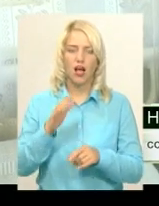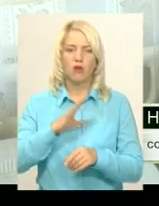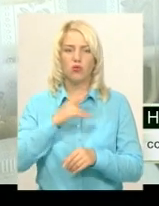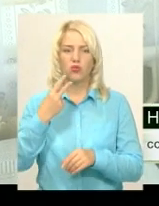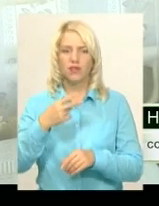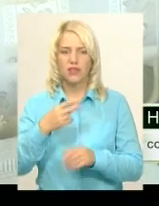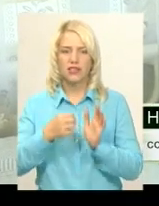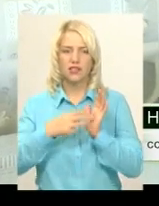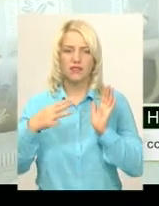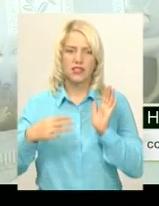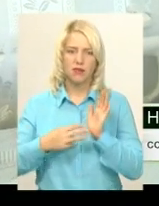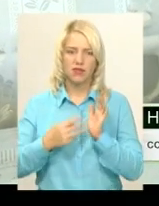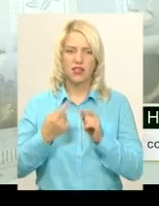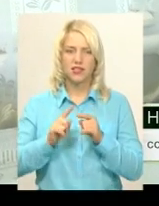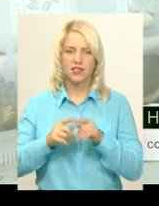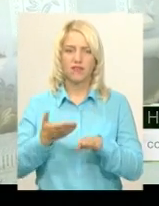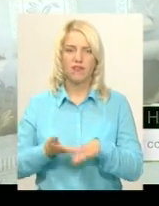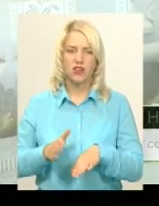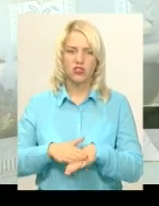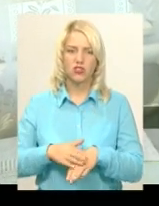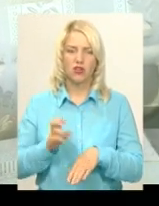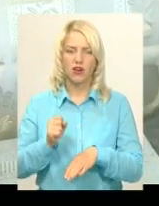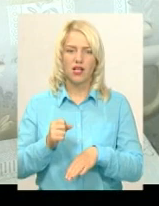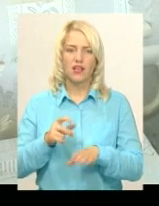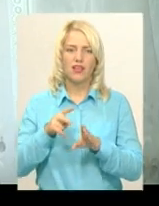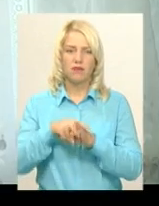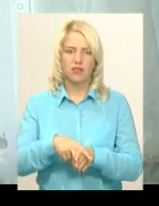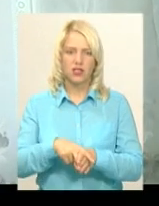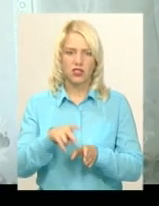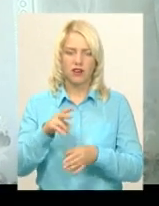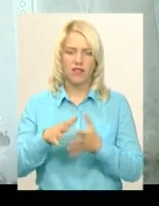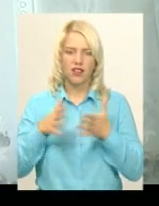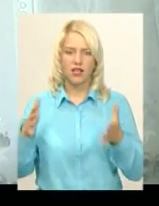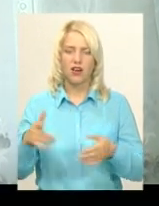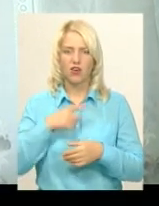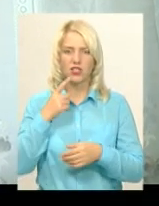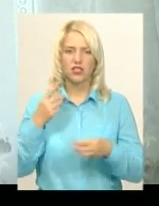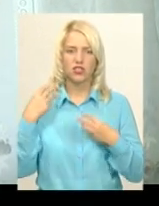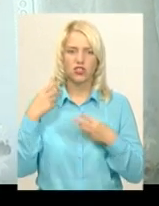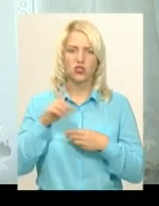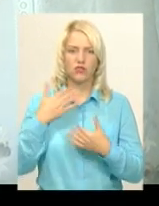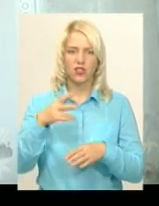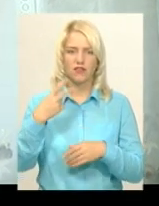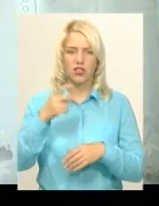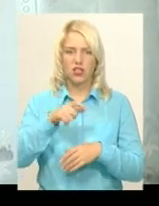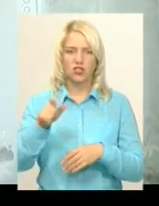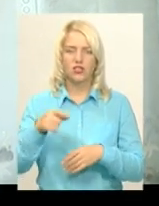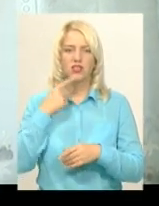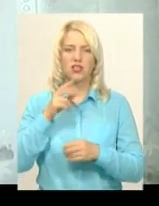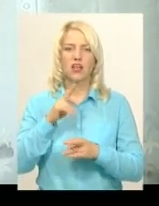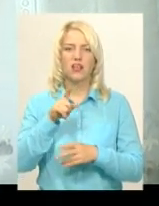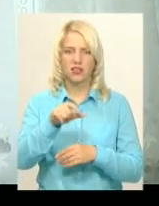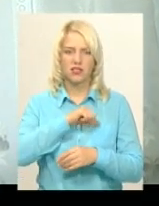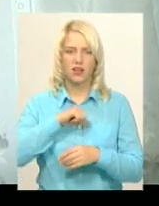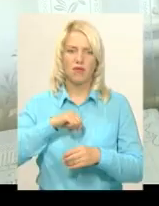18-ть. Це тяжко, натяжка дуже велика. Каже начальник, що вже 20 чоловік, скажуть, на те як годно